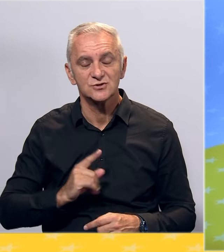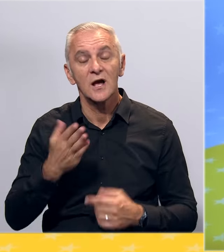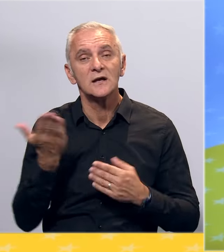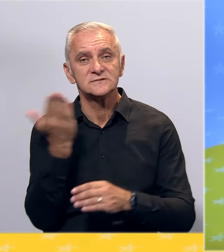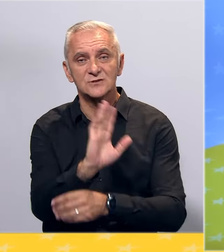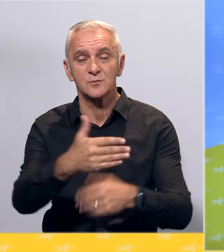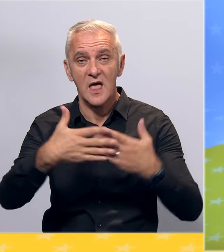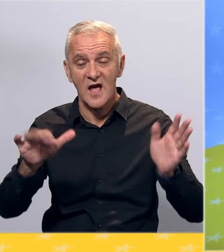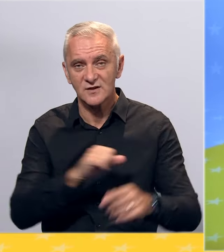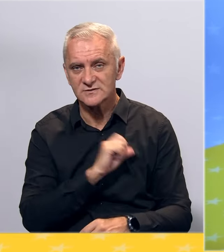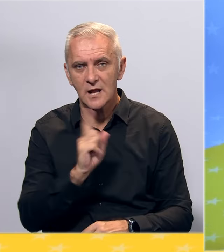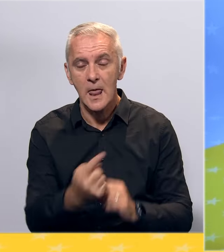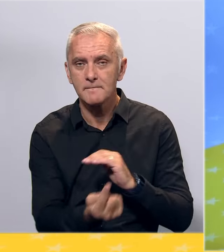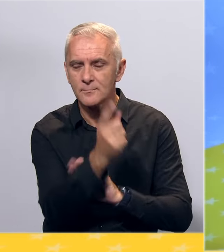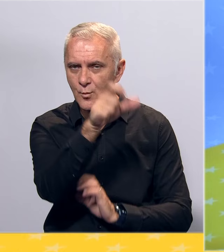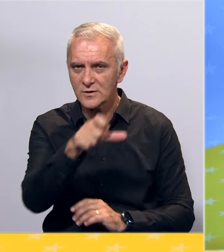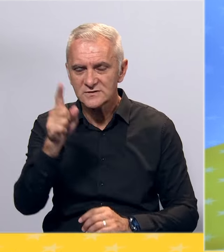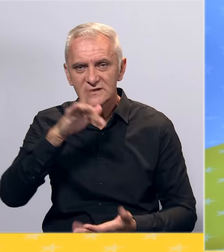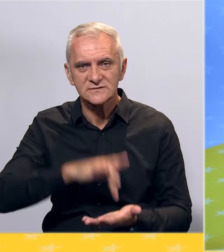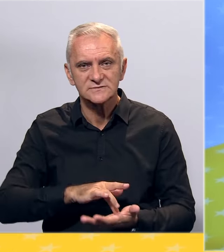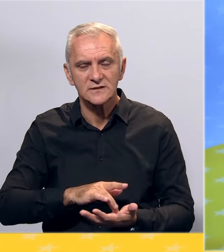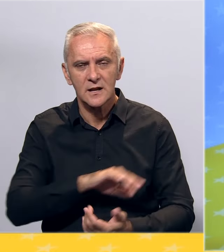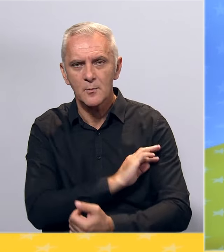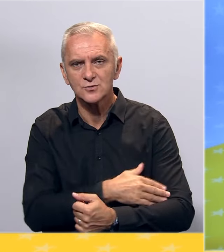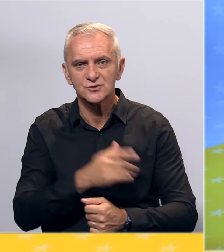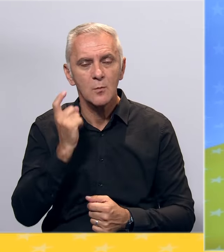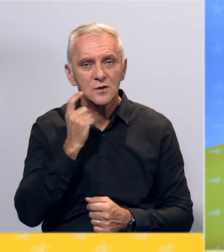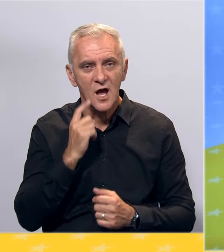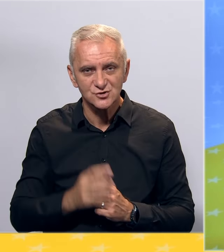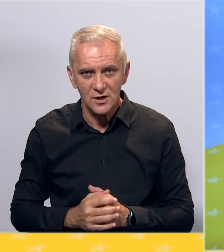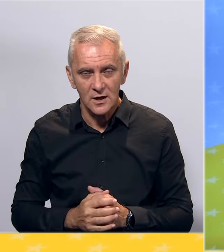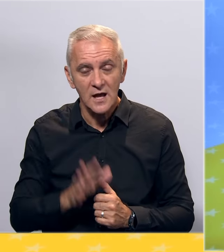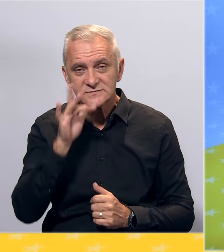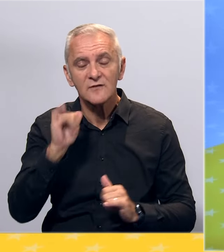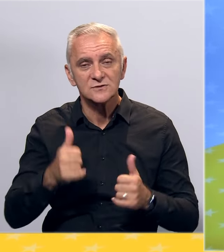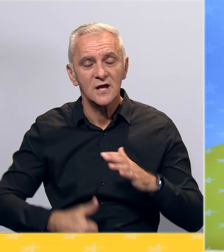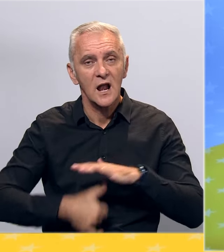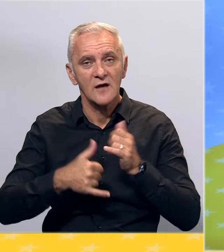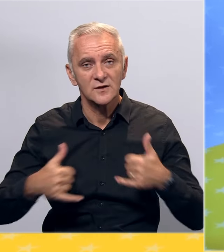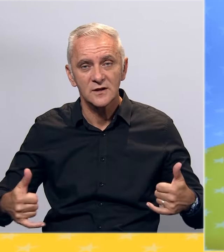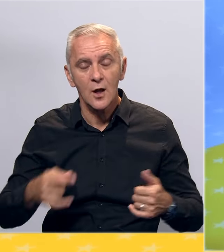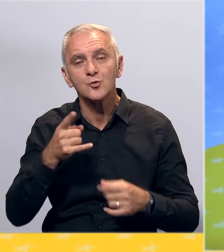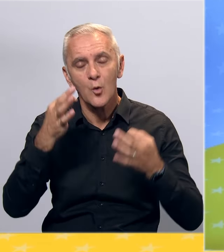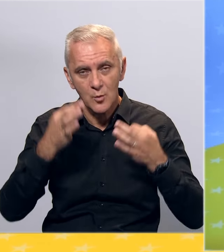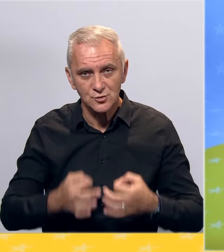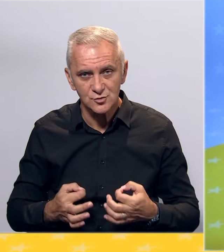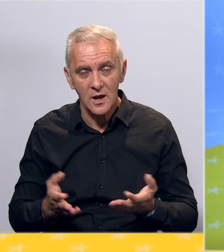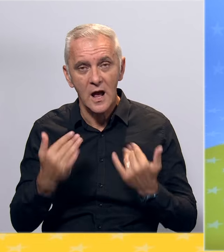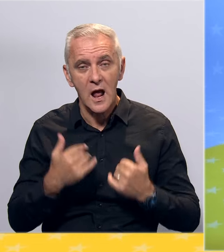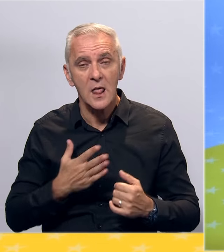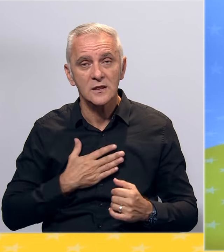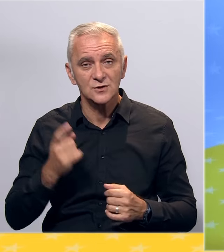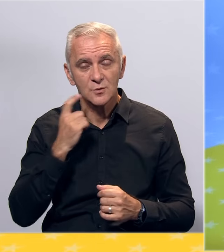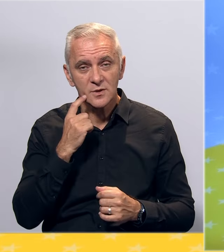interes, a ne interes pojedinaca i centara moći van Bihaća. Sarajevo jeste naš glavni grad i to poštujemo. Ali našim